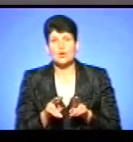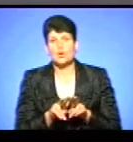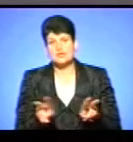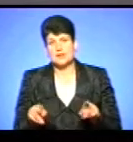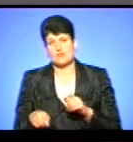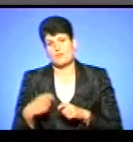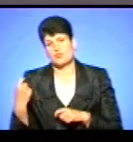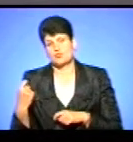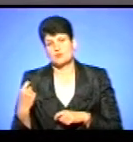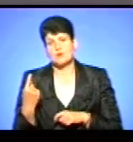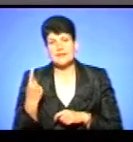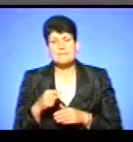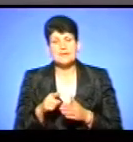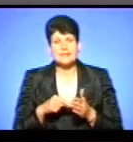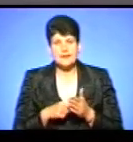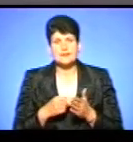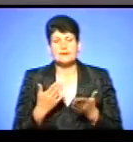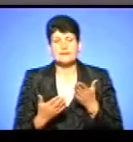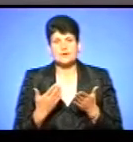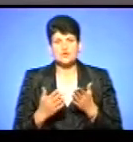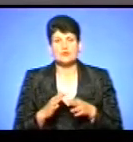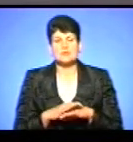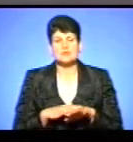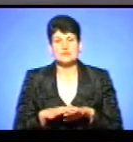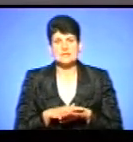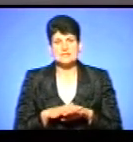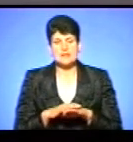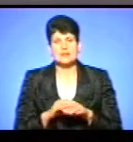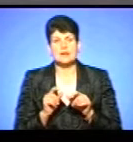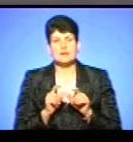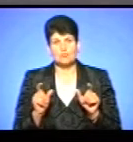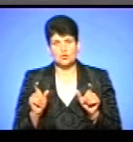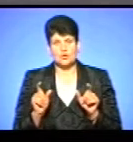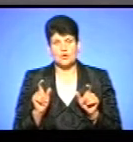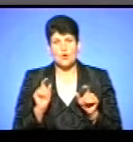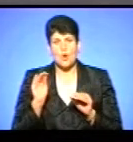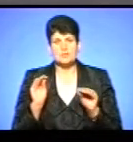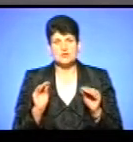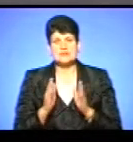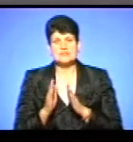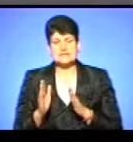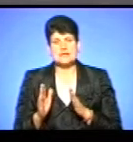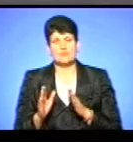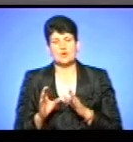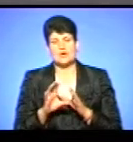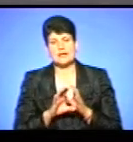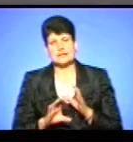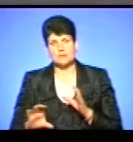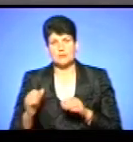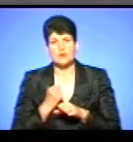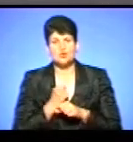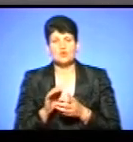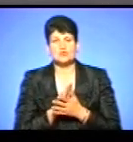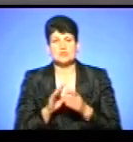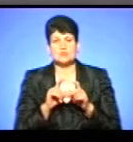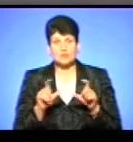порушення. Одне питання, це якщо вже, наприклад, населений пункт облаштований системою каналізації, працюють очисні споруди,